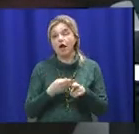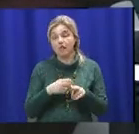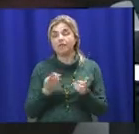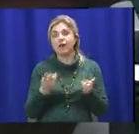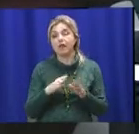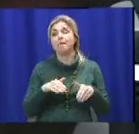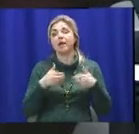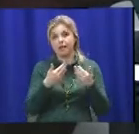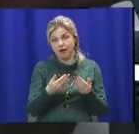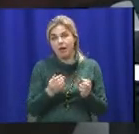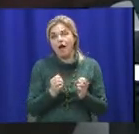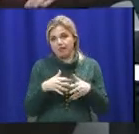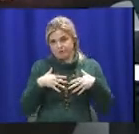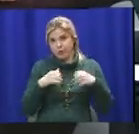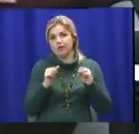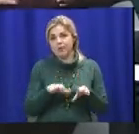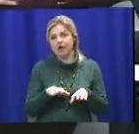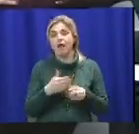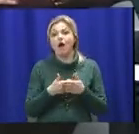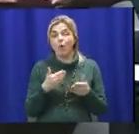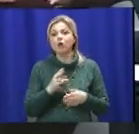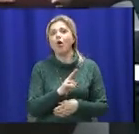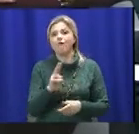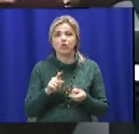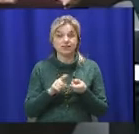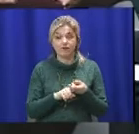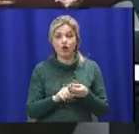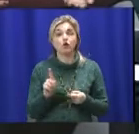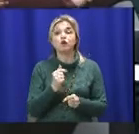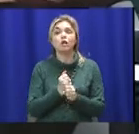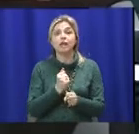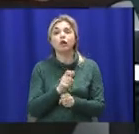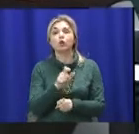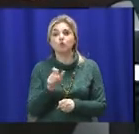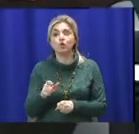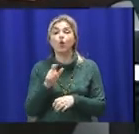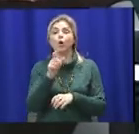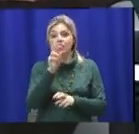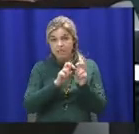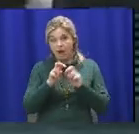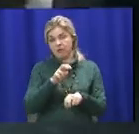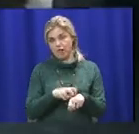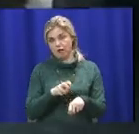определенные усилия. Это то, что касается, от кого это зависит. Что делать населению? Населению искать врача.